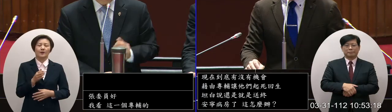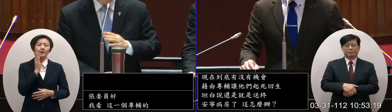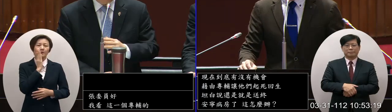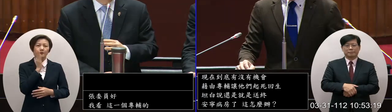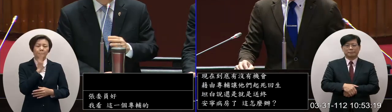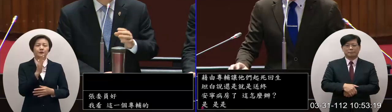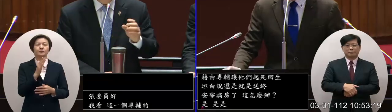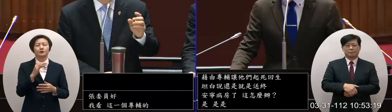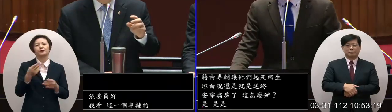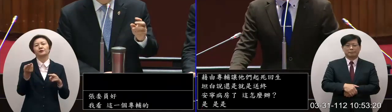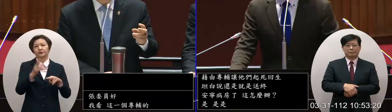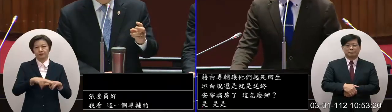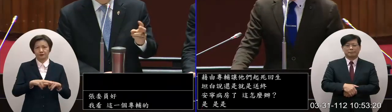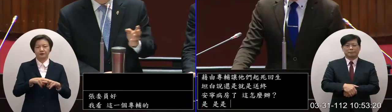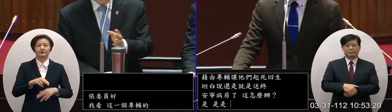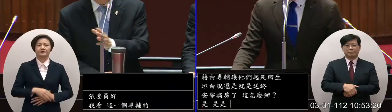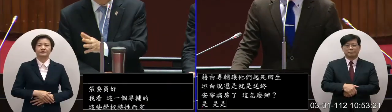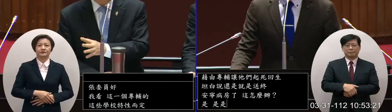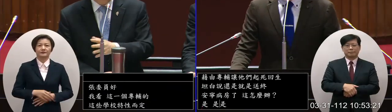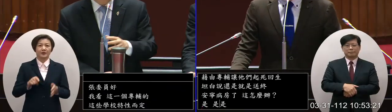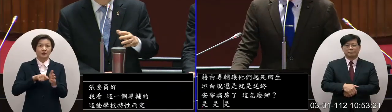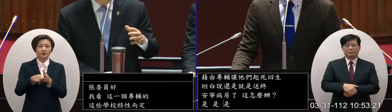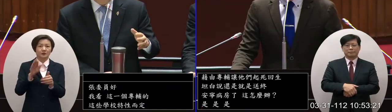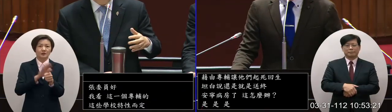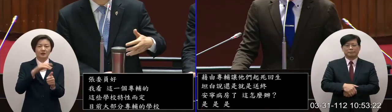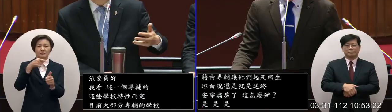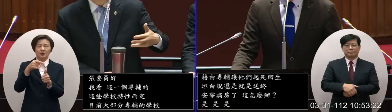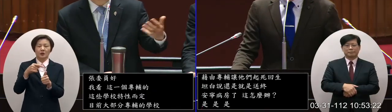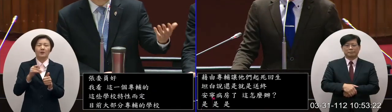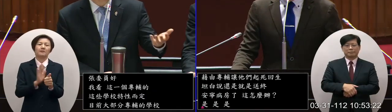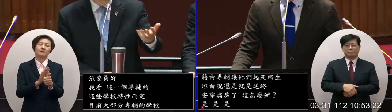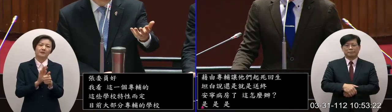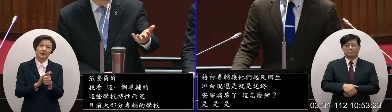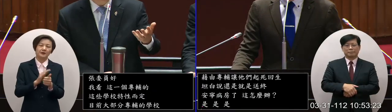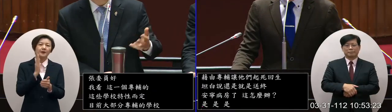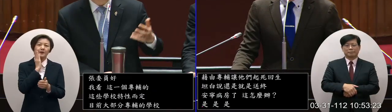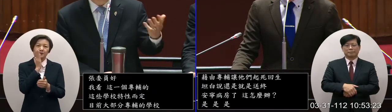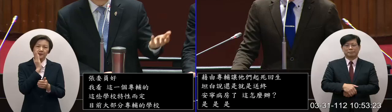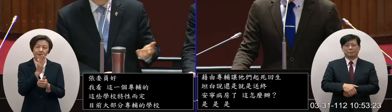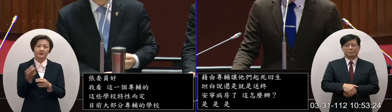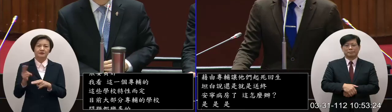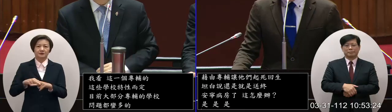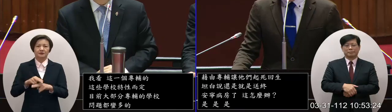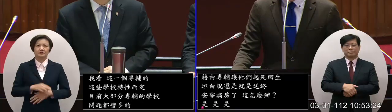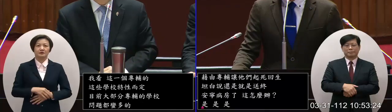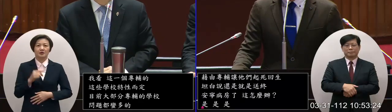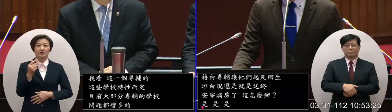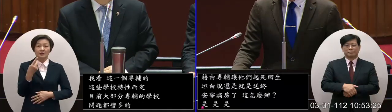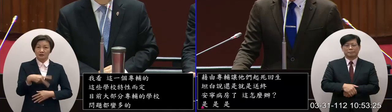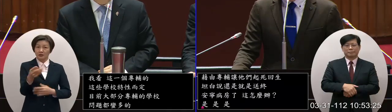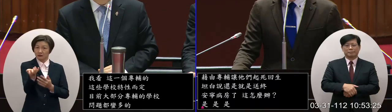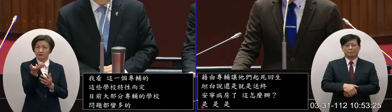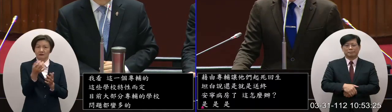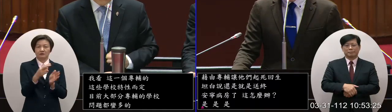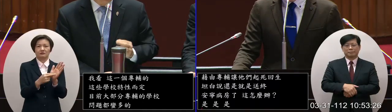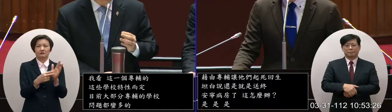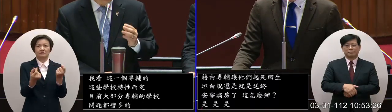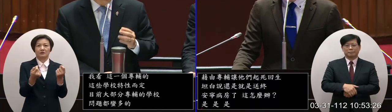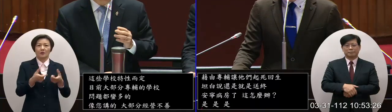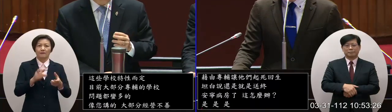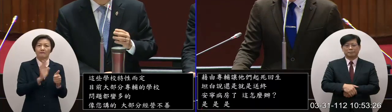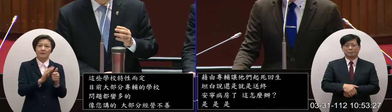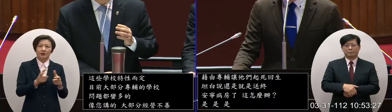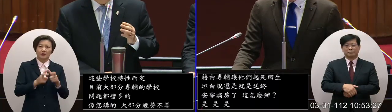退場所以專服有一個就是退場的部分一個就是說讓他像你講的起死回生的部分那這個比較